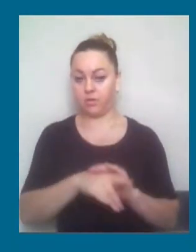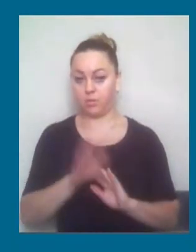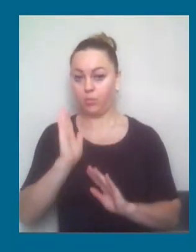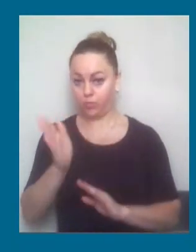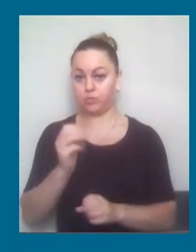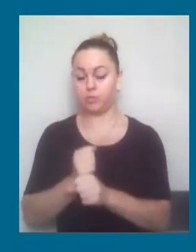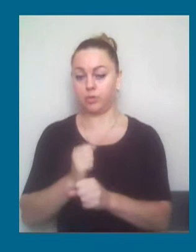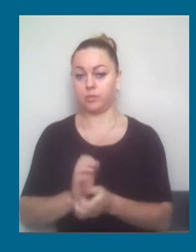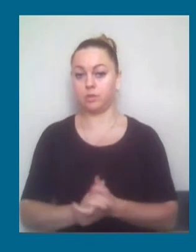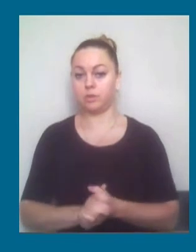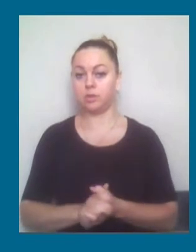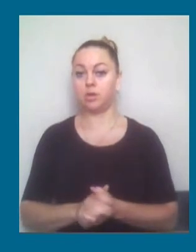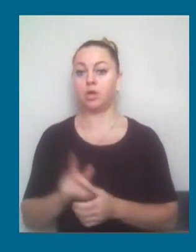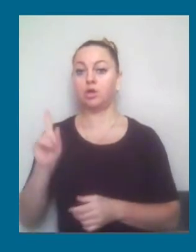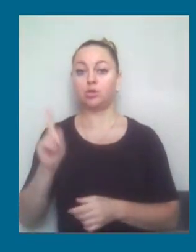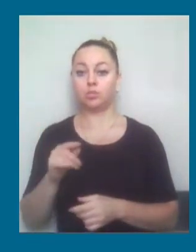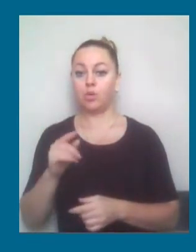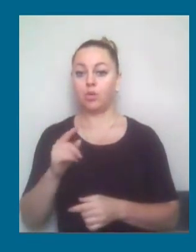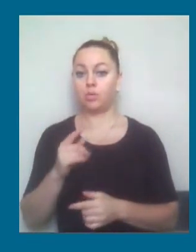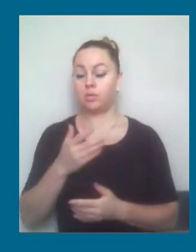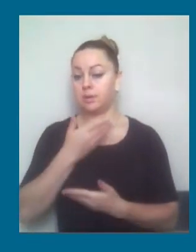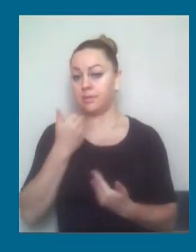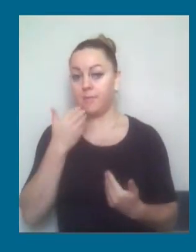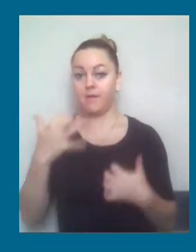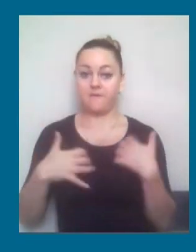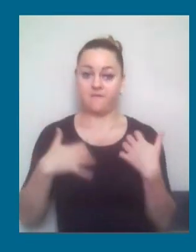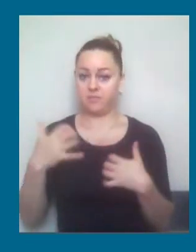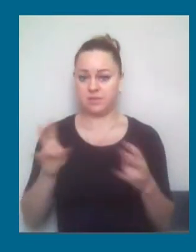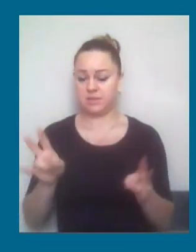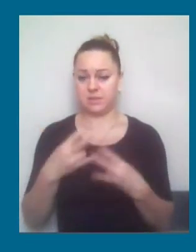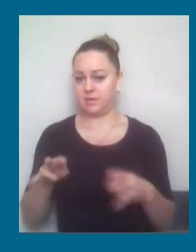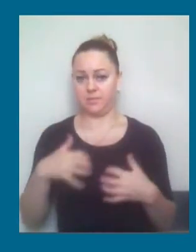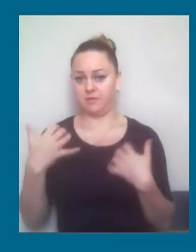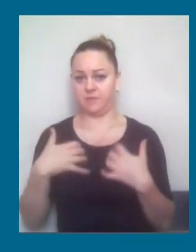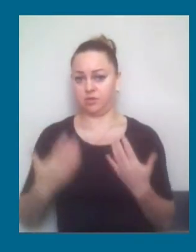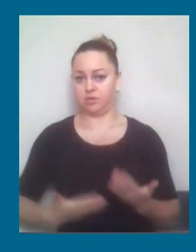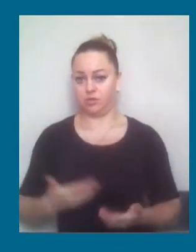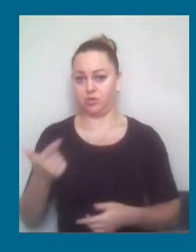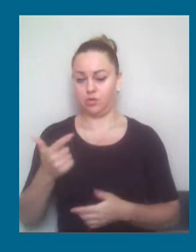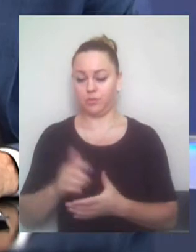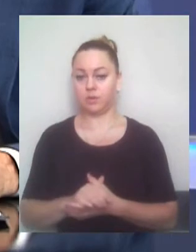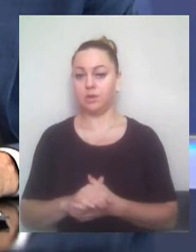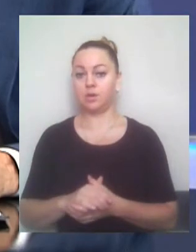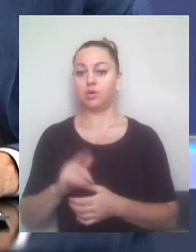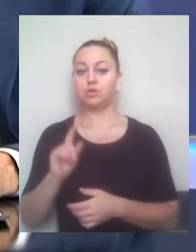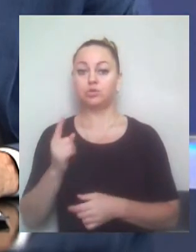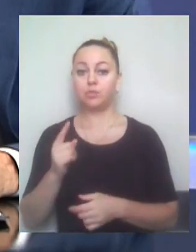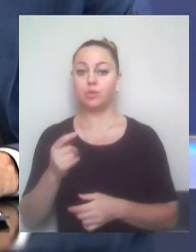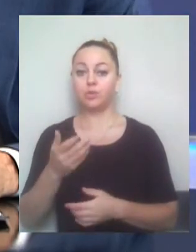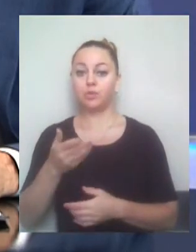Тому жодних представ для хвилювань мешканців немає. Тому що це не ми